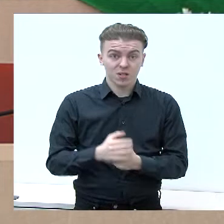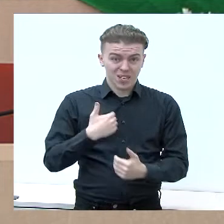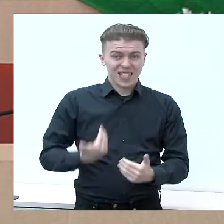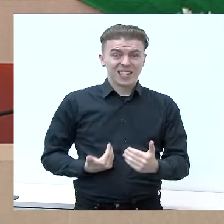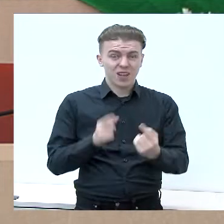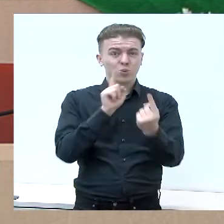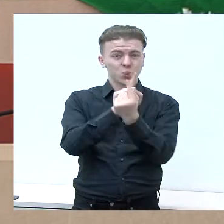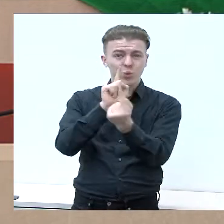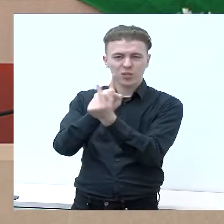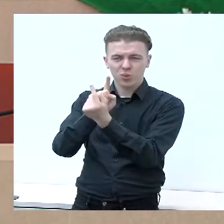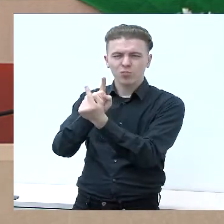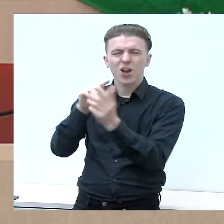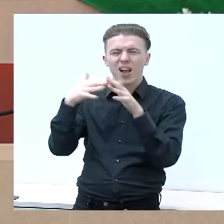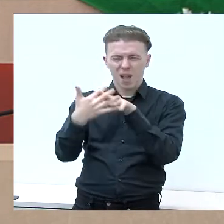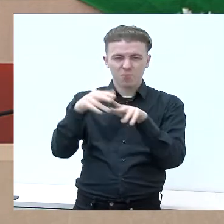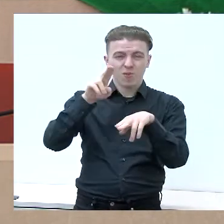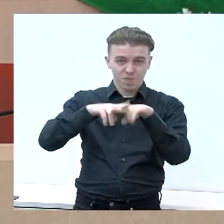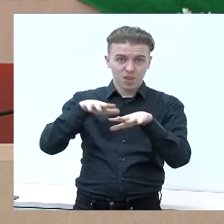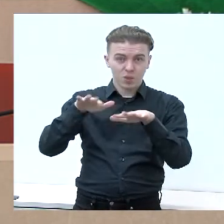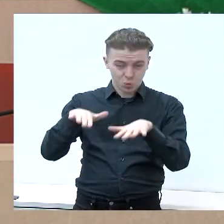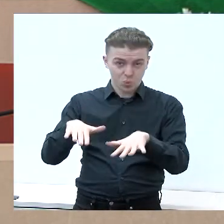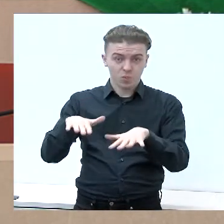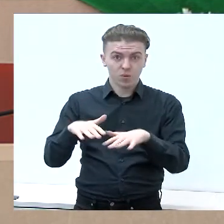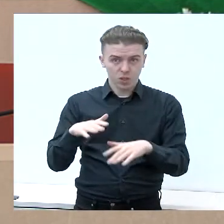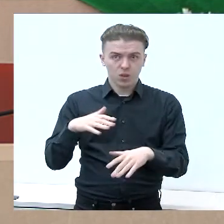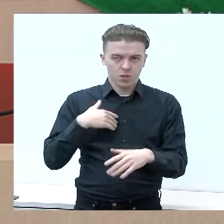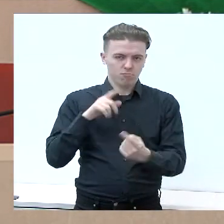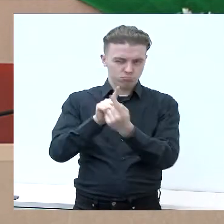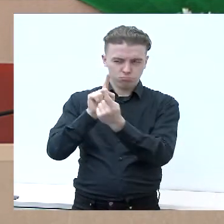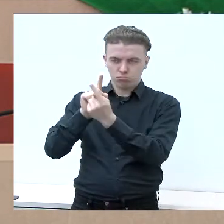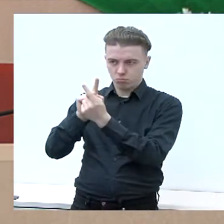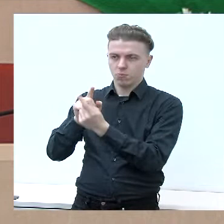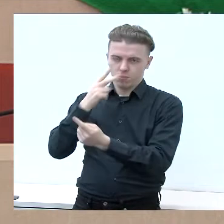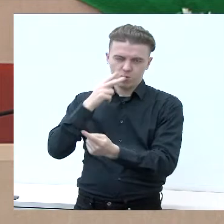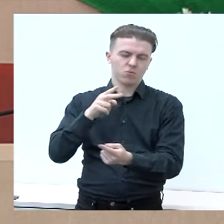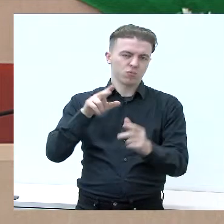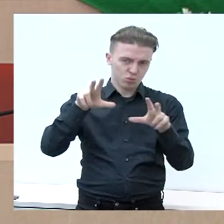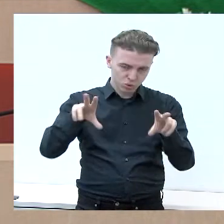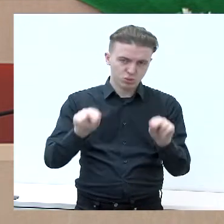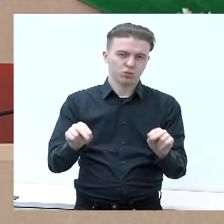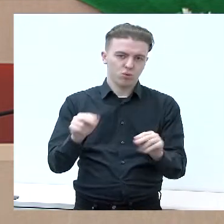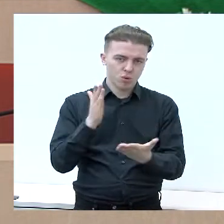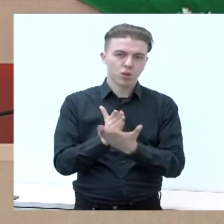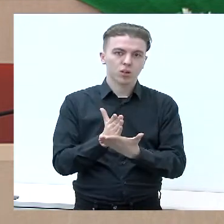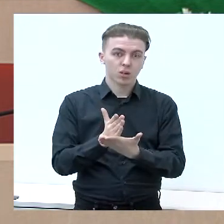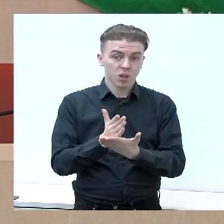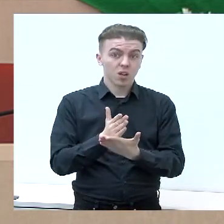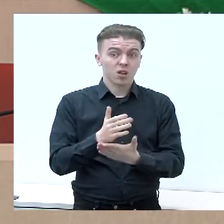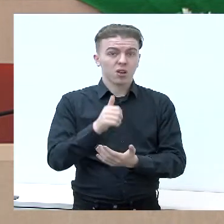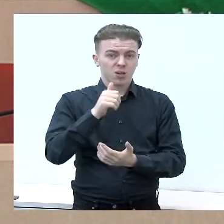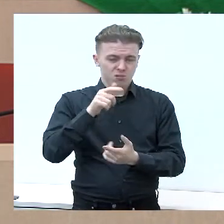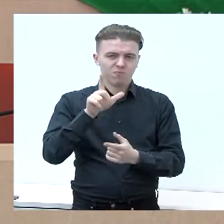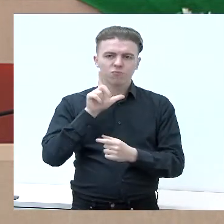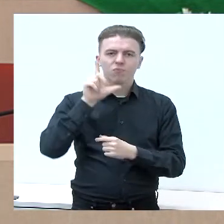kaimiškosios teritorijuose dar tik kartą labiau patvirtino tai, kad susisiekimo